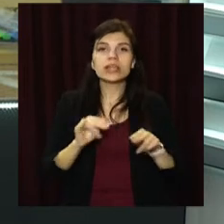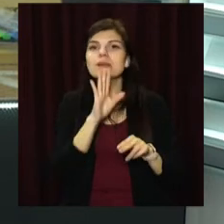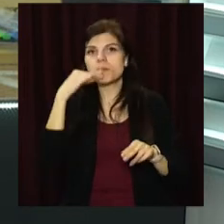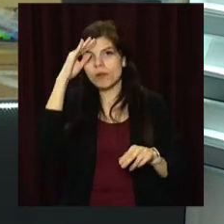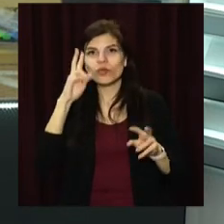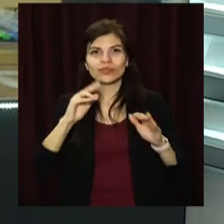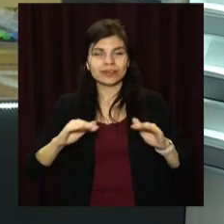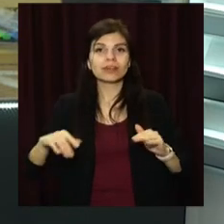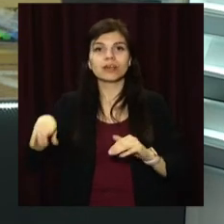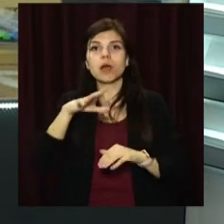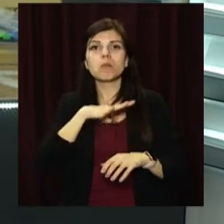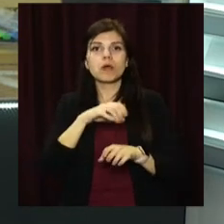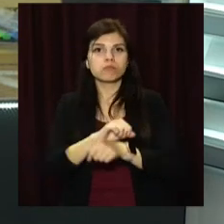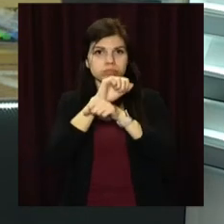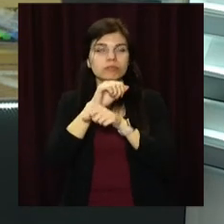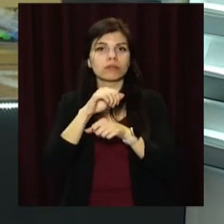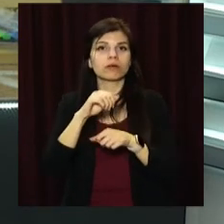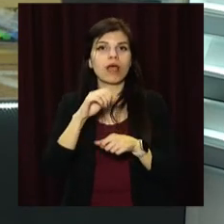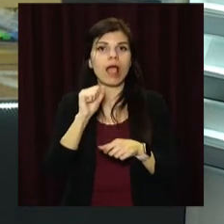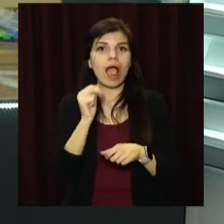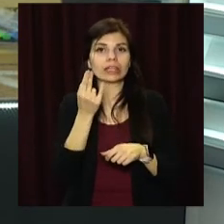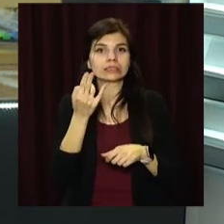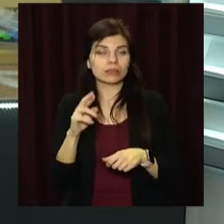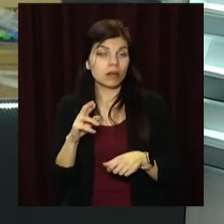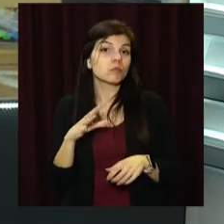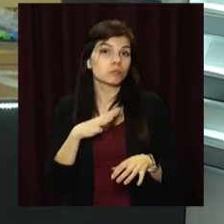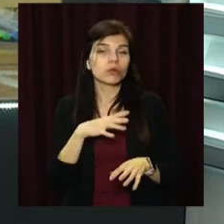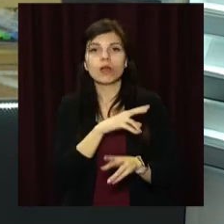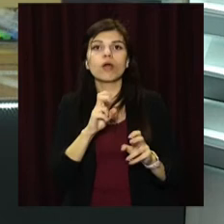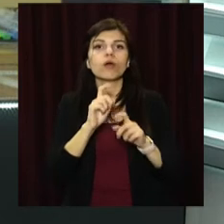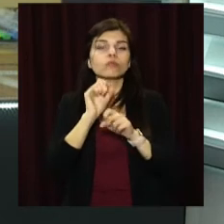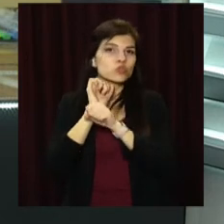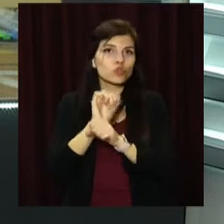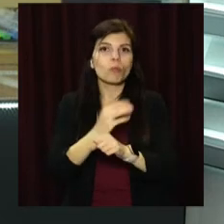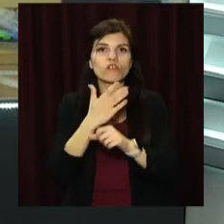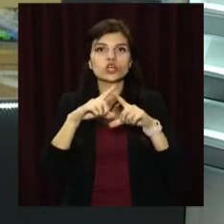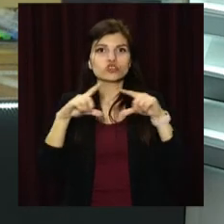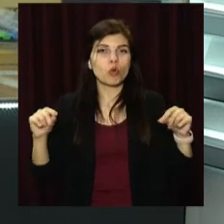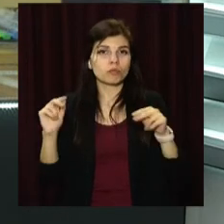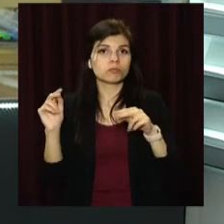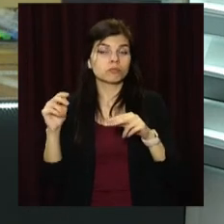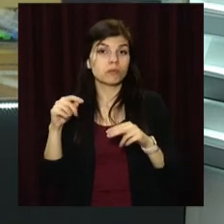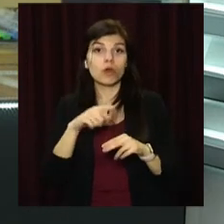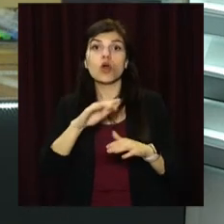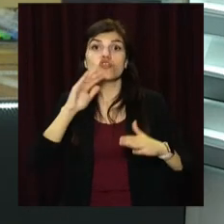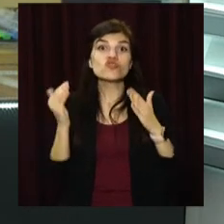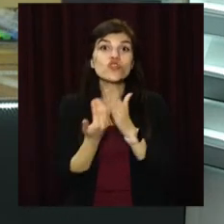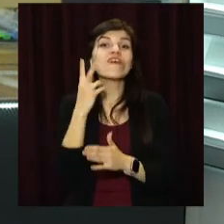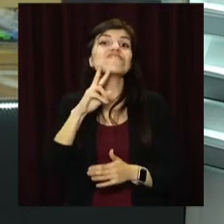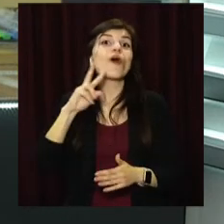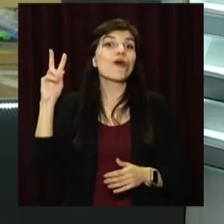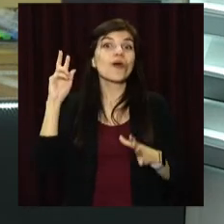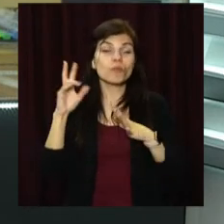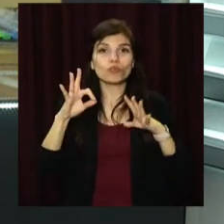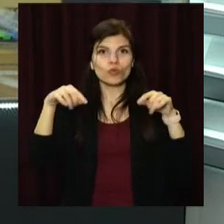Акцію провели на магістралі «Дніпро-Кривий ріг». Протестували проти призупинення реконструкції їхньої школи. Оновлення стартувало два роки тому,